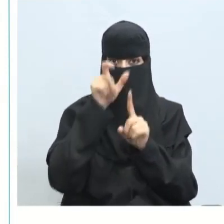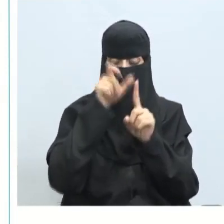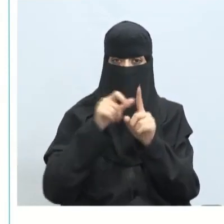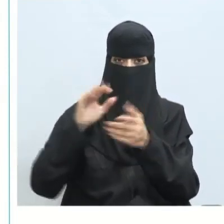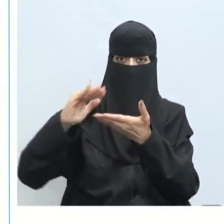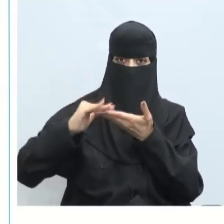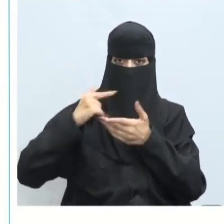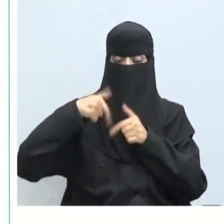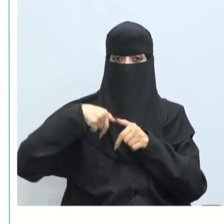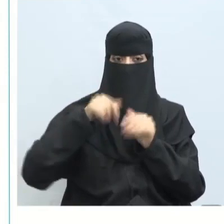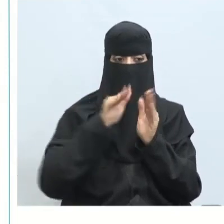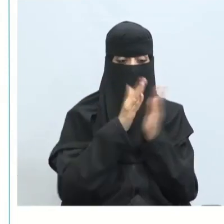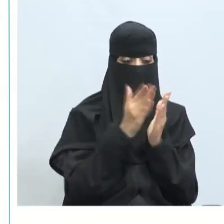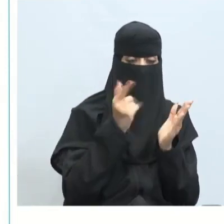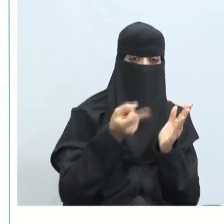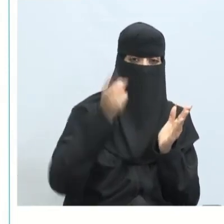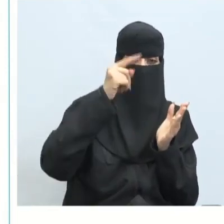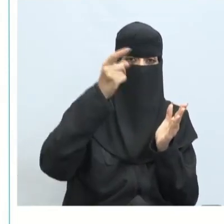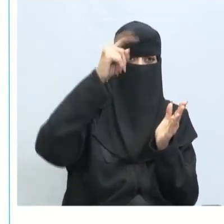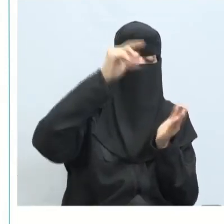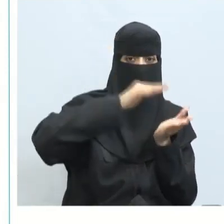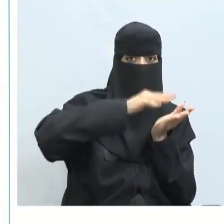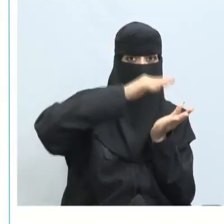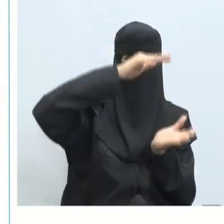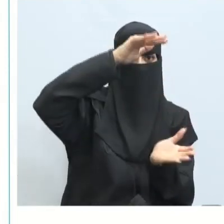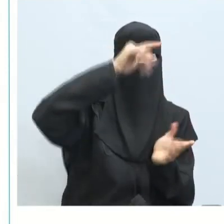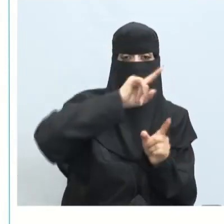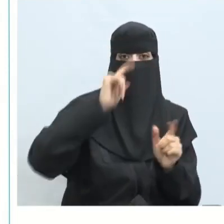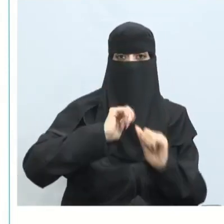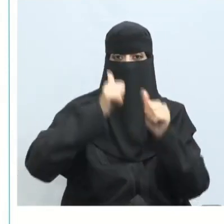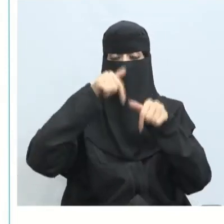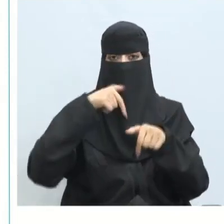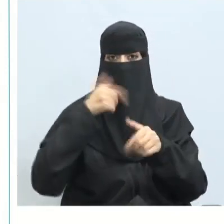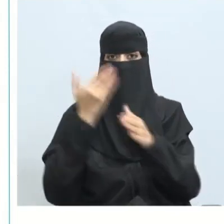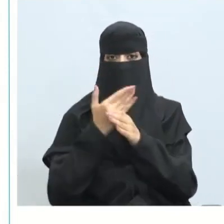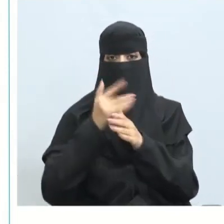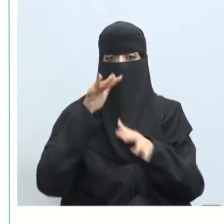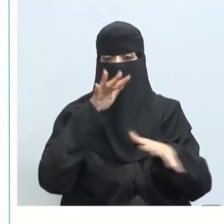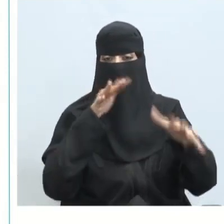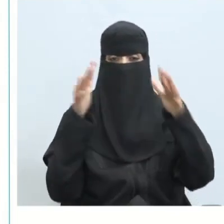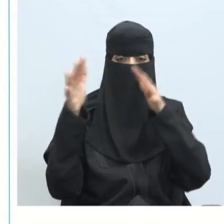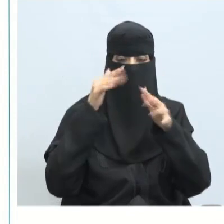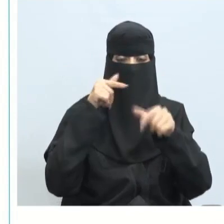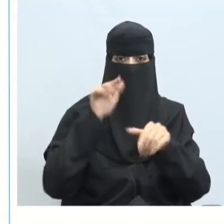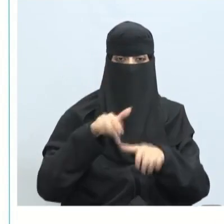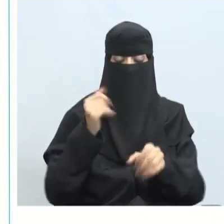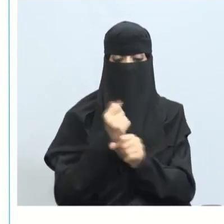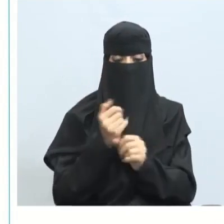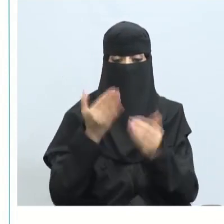المعاملة تتراكم يوما بعد يوم ولا يقوم بإنجازه هو يسبب ارتباك وفوضى في العمل